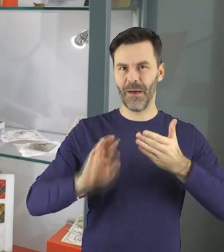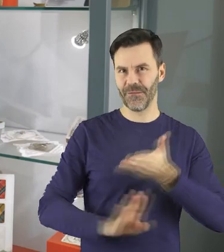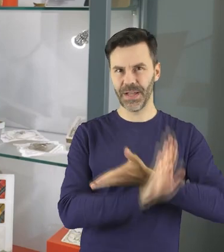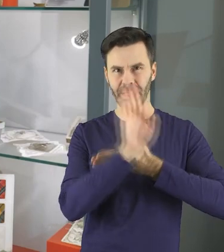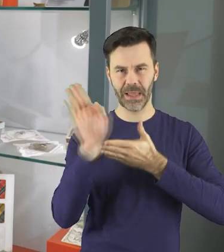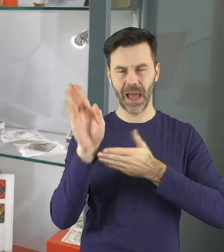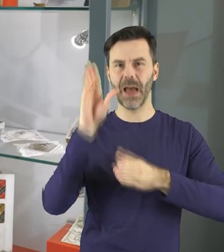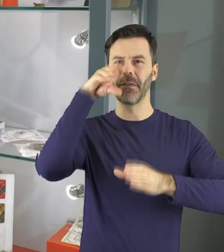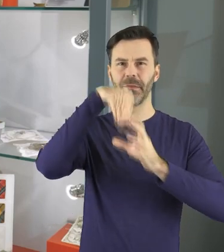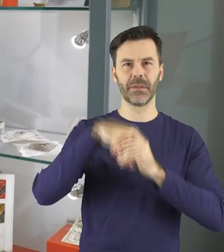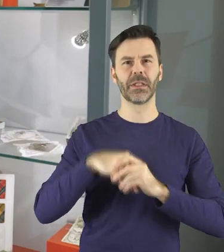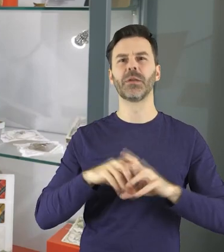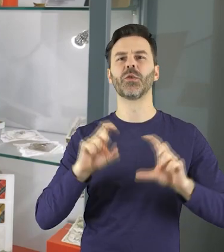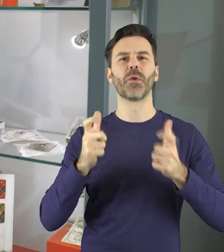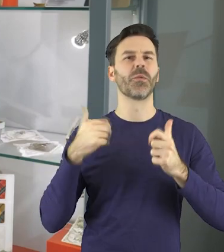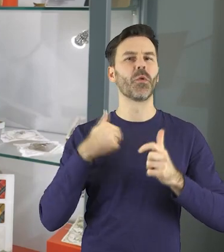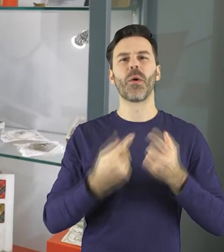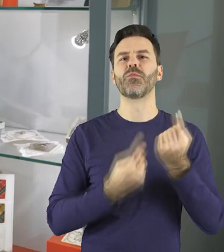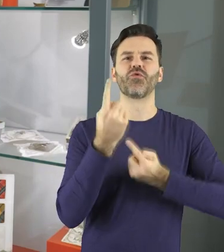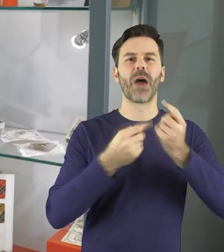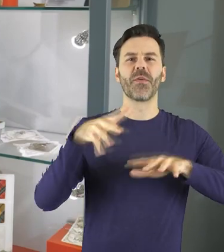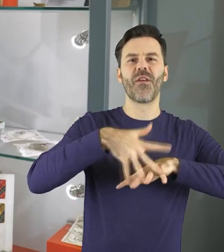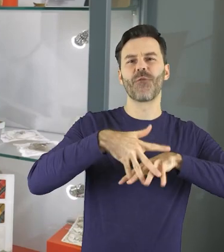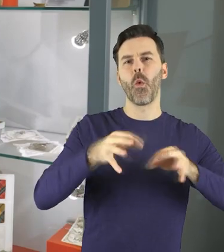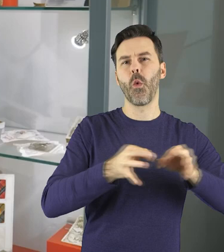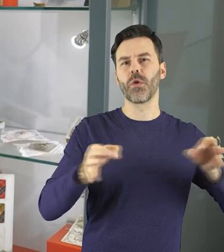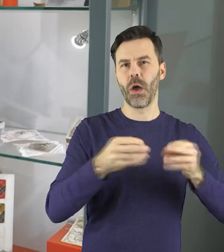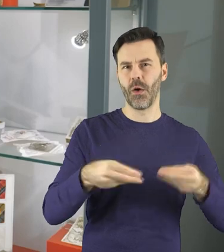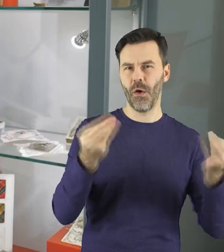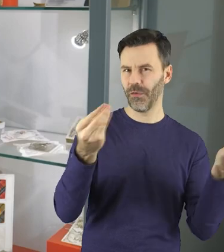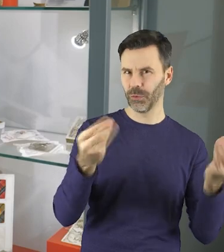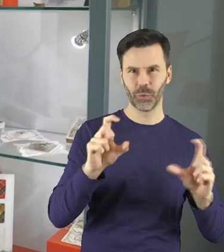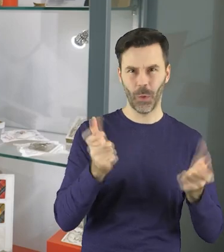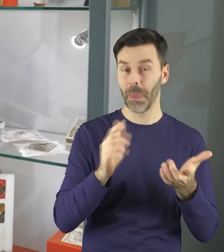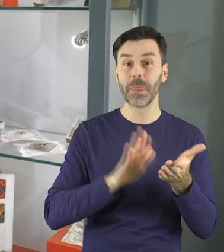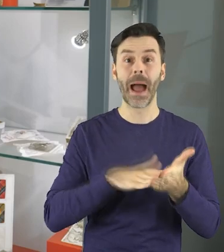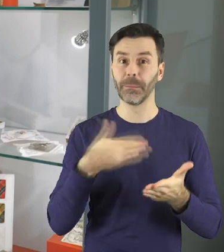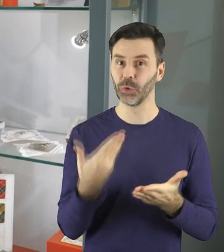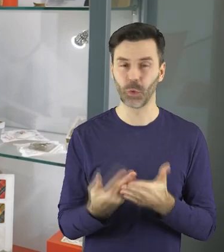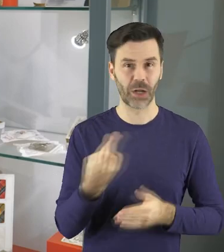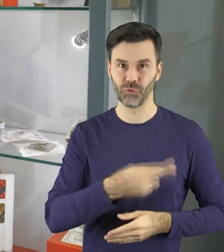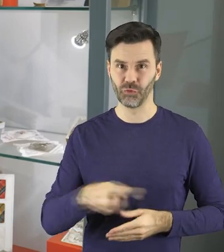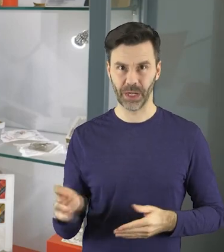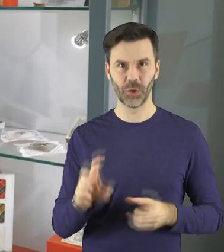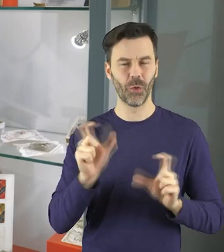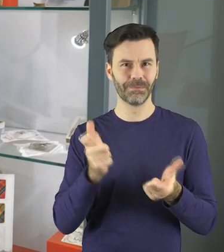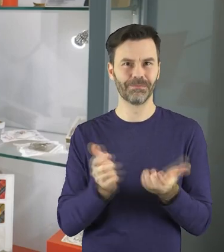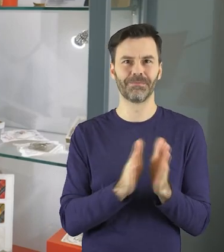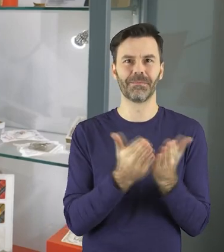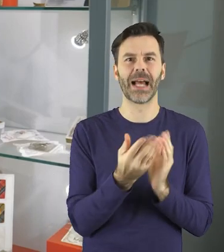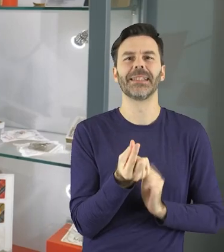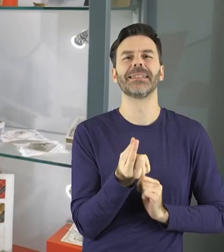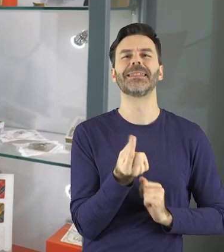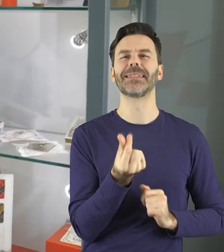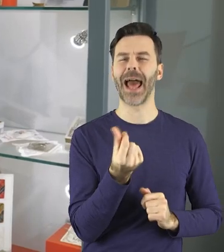obiekty związane z rozwojem przemysłu włókienniczego w Łodzi. To między innymi cenniki